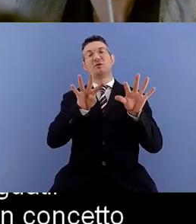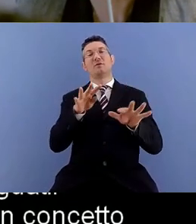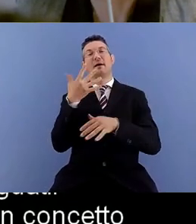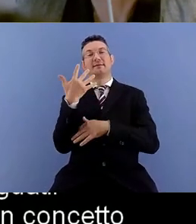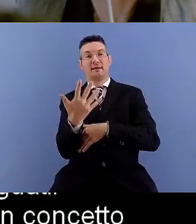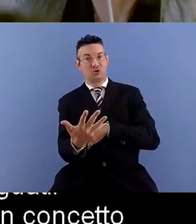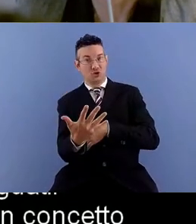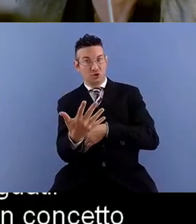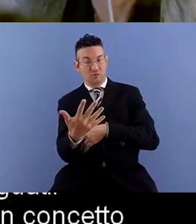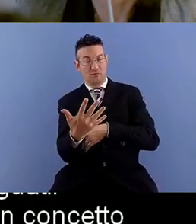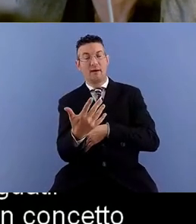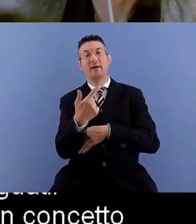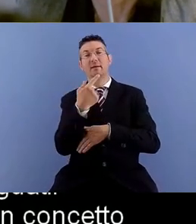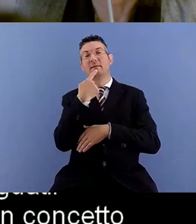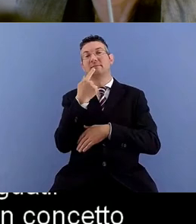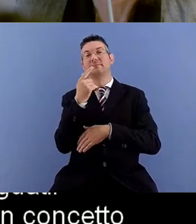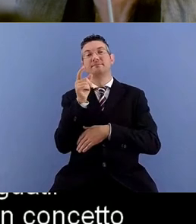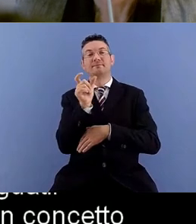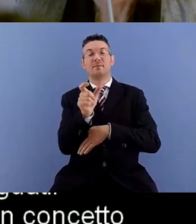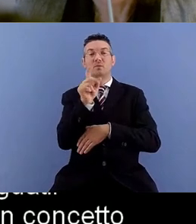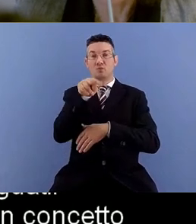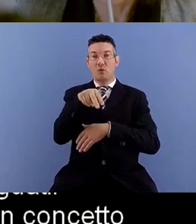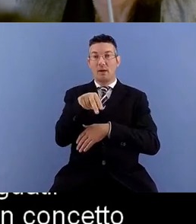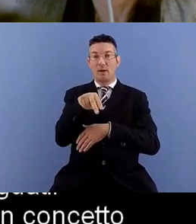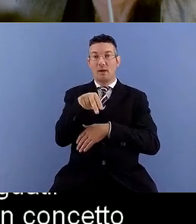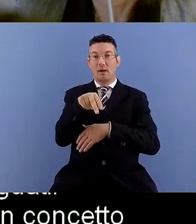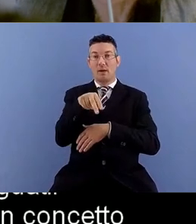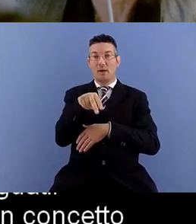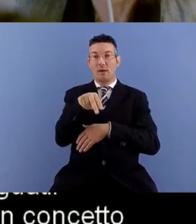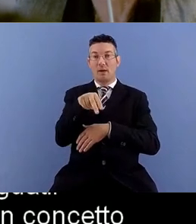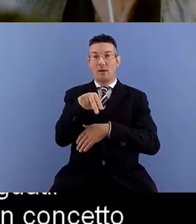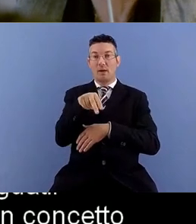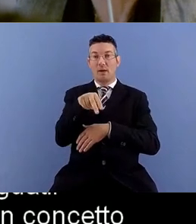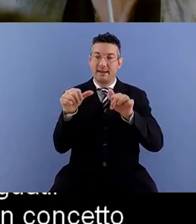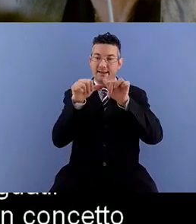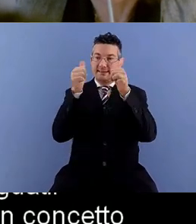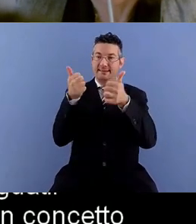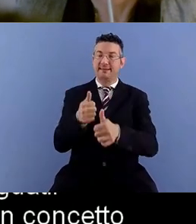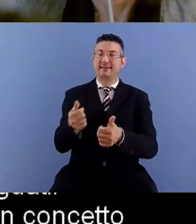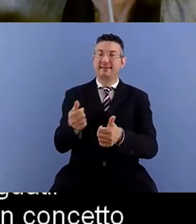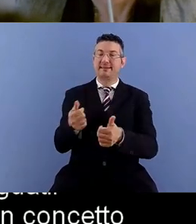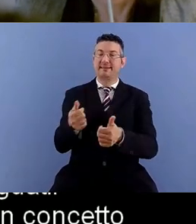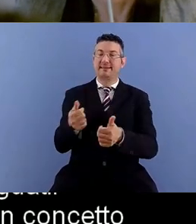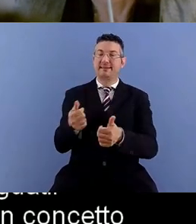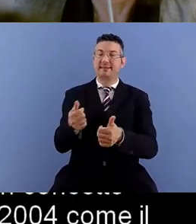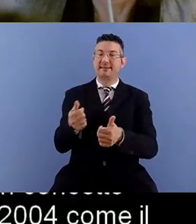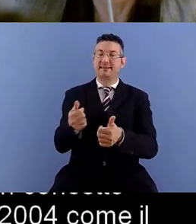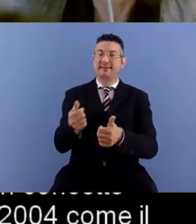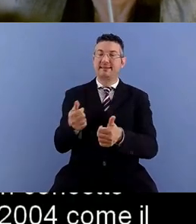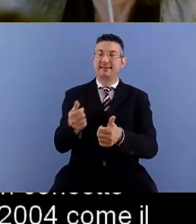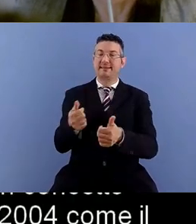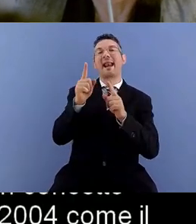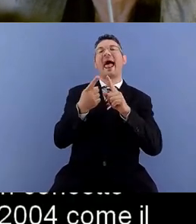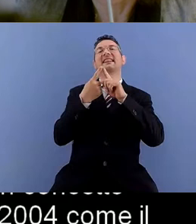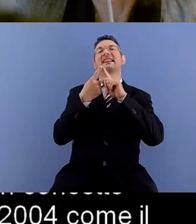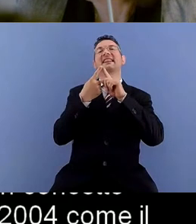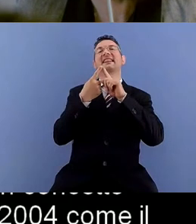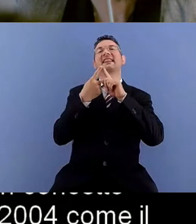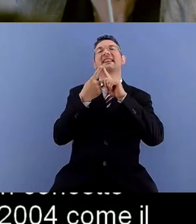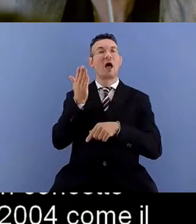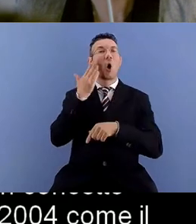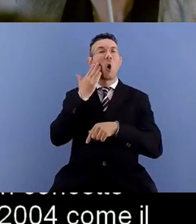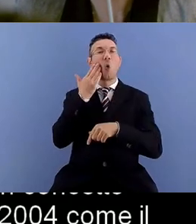viene definito nel 2004 come il design per la diversità umana l'inclusione sociale e l